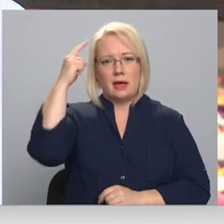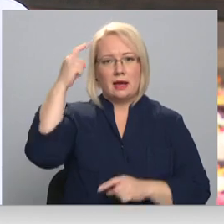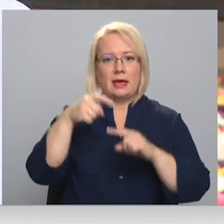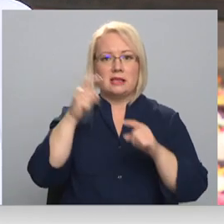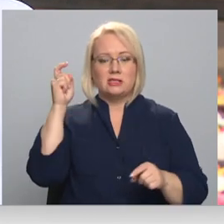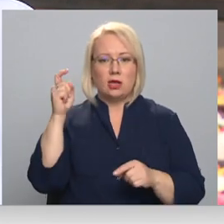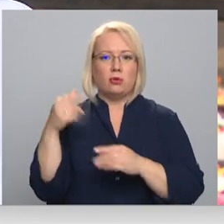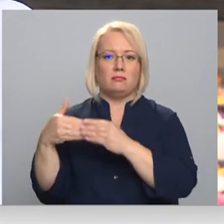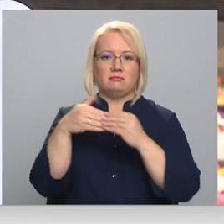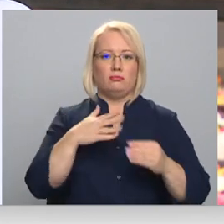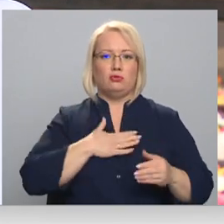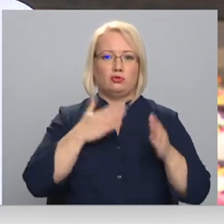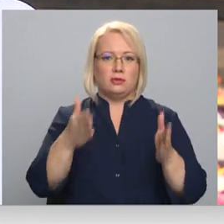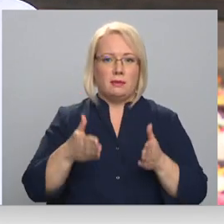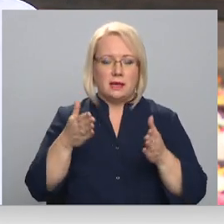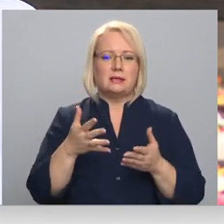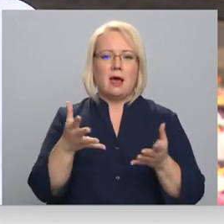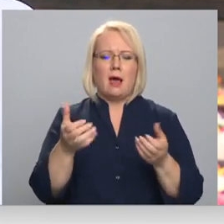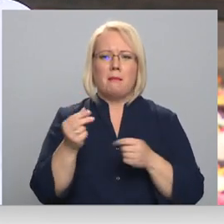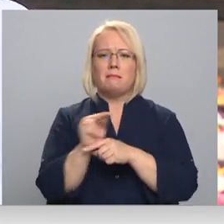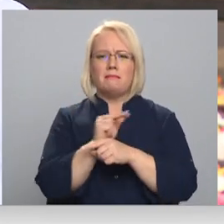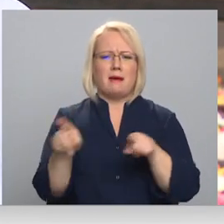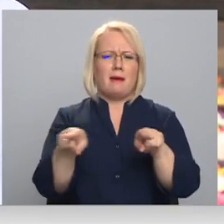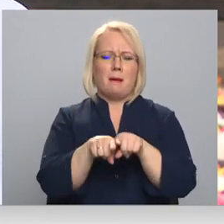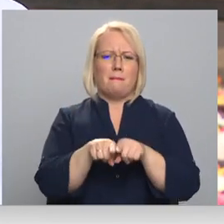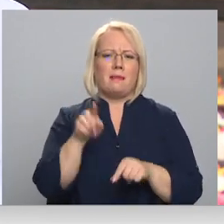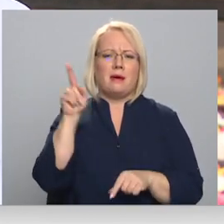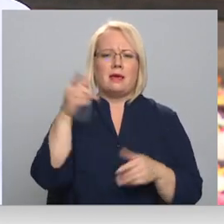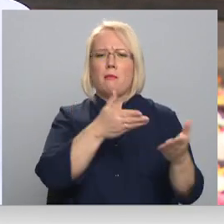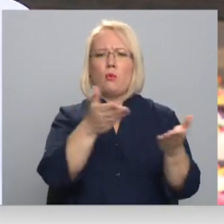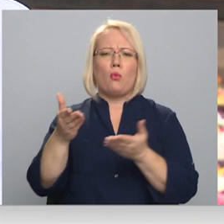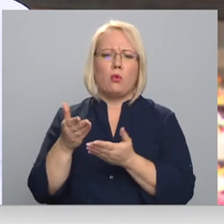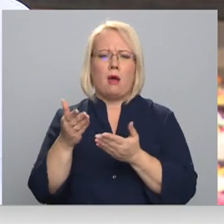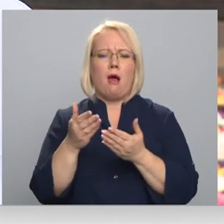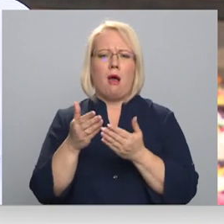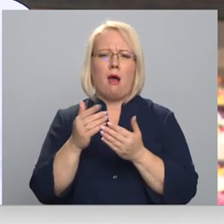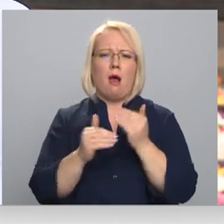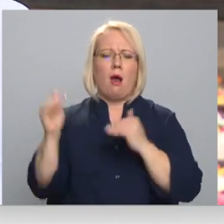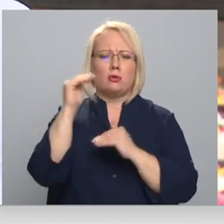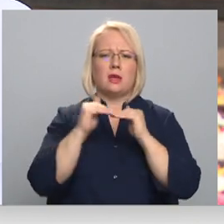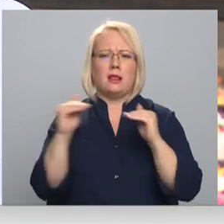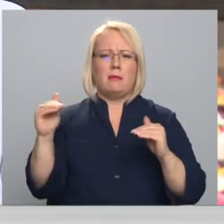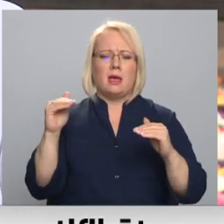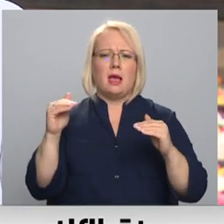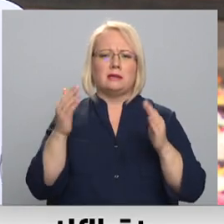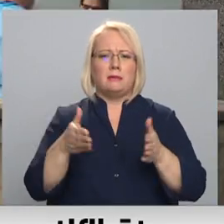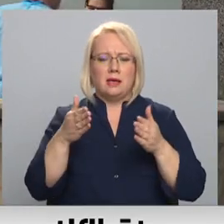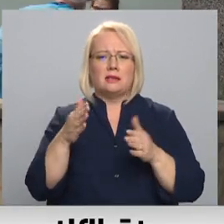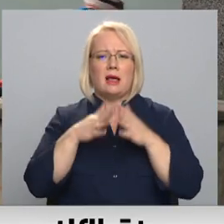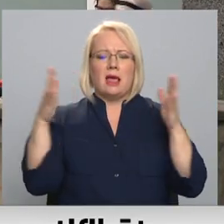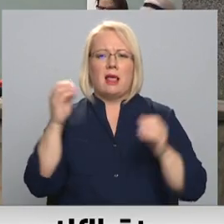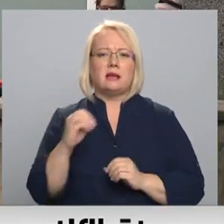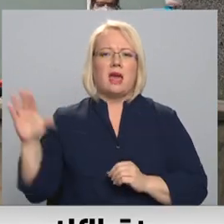mūsu slimnīcā, saņem tādu pat ārstēšanu, kādu viņš būtu saņēmis, jebkurā universitātes slimnīcā lielajās Eiropas pilsētās.